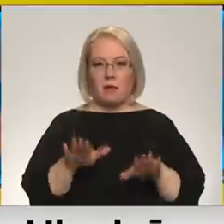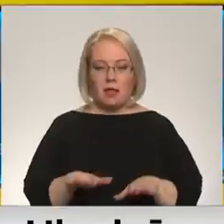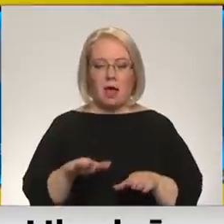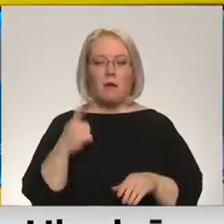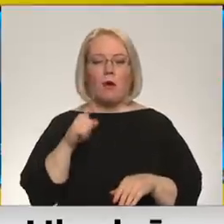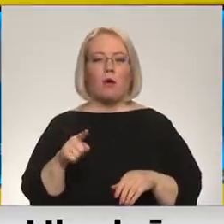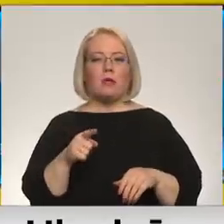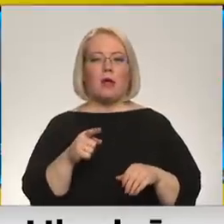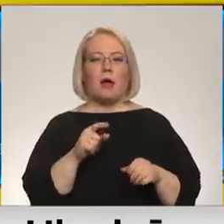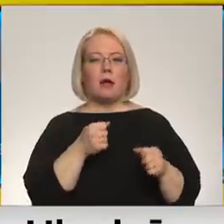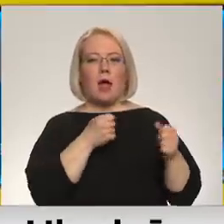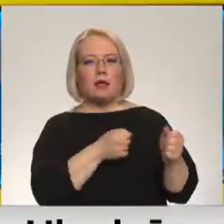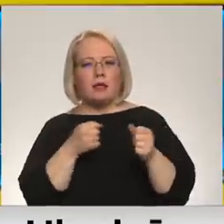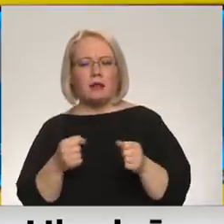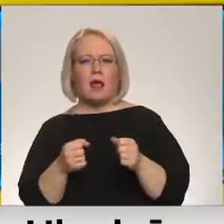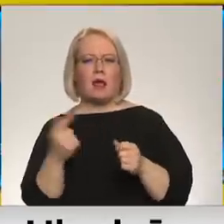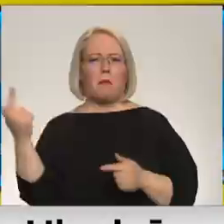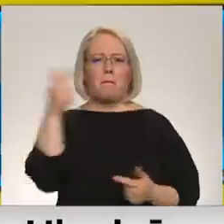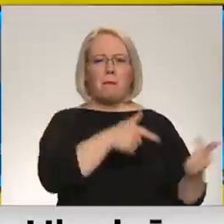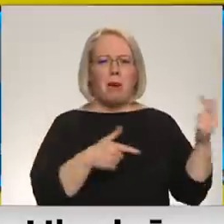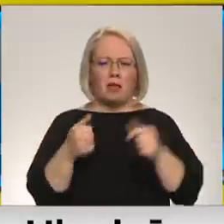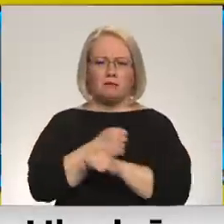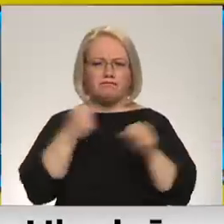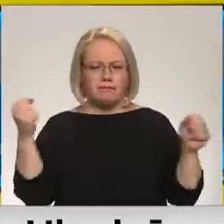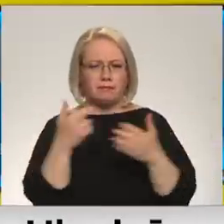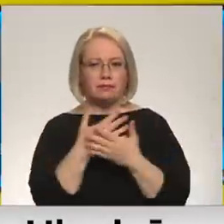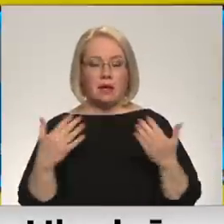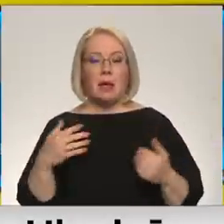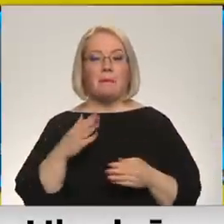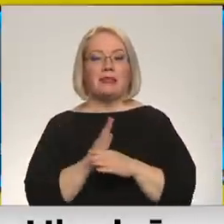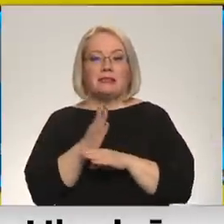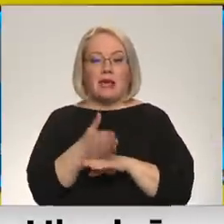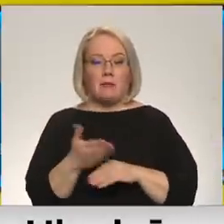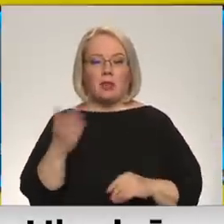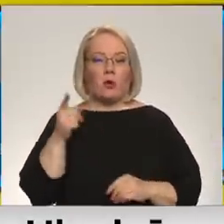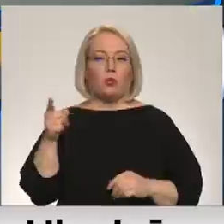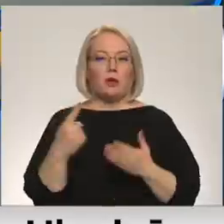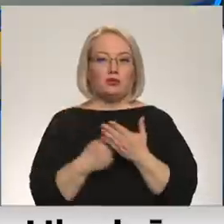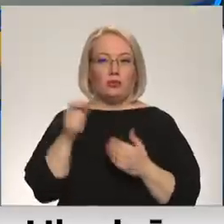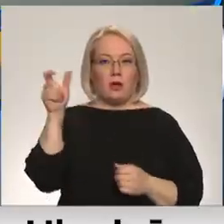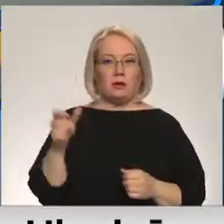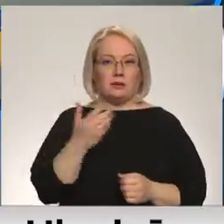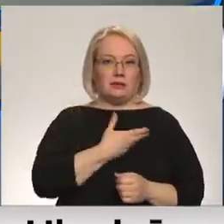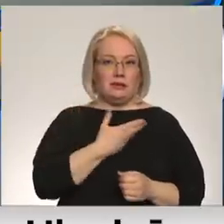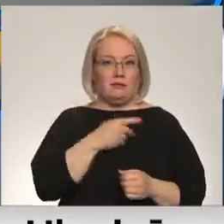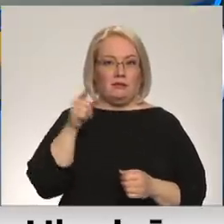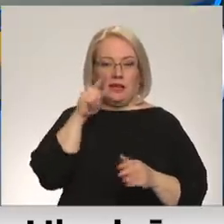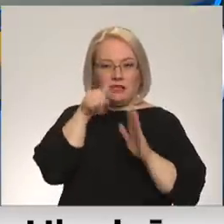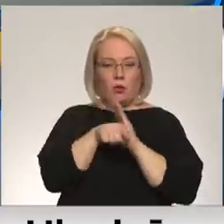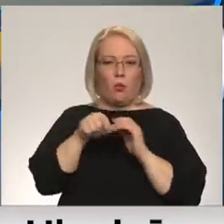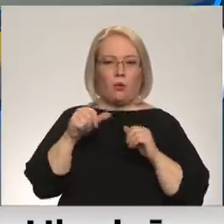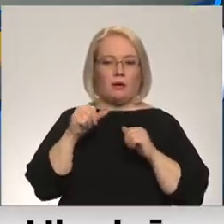saviem ienaidiekiem, ar artilēri, mīnmetējiem. Arī ciematā, kur viņš pēc, laikam, 10-12 dienās atradās 1.